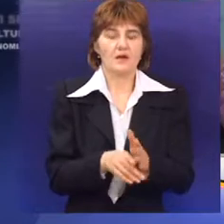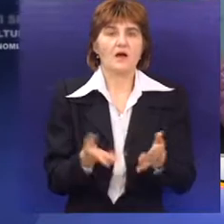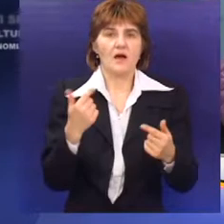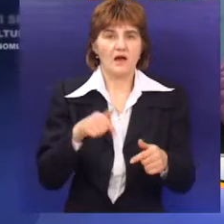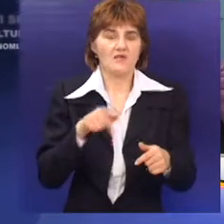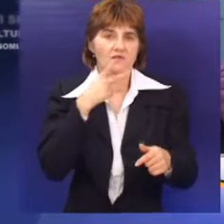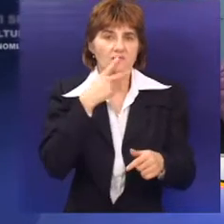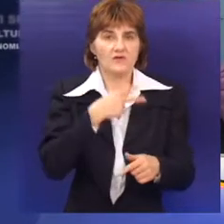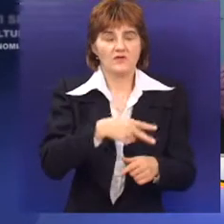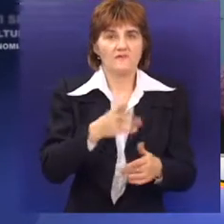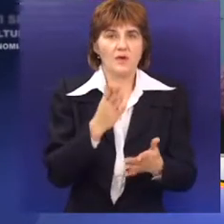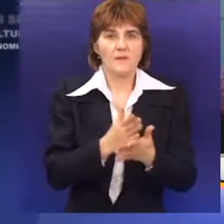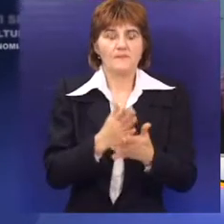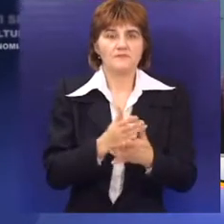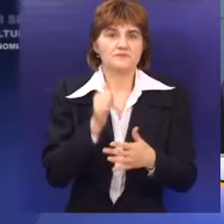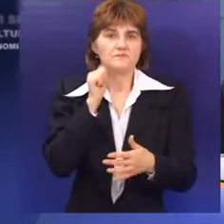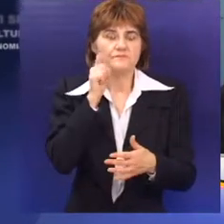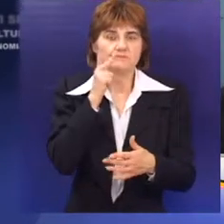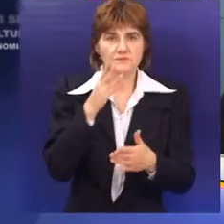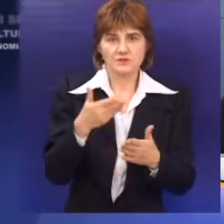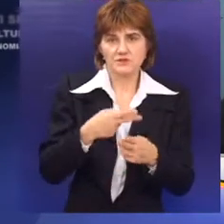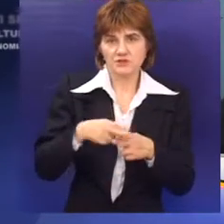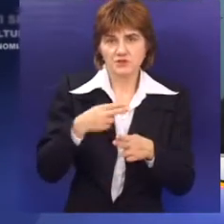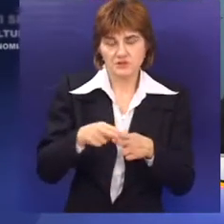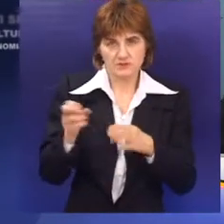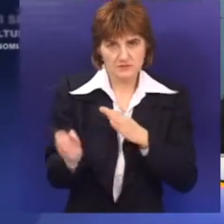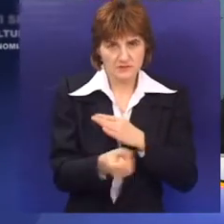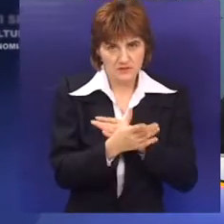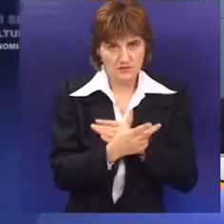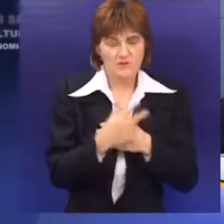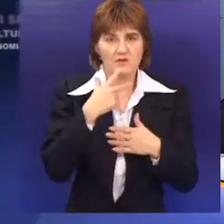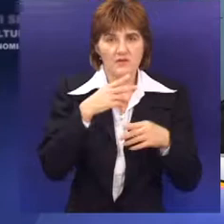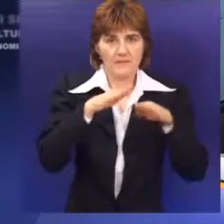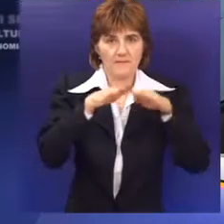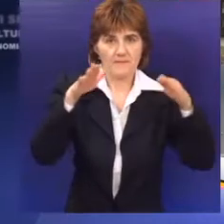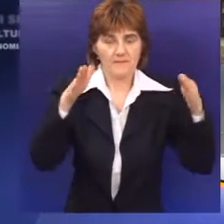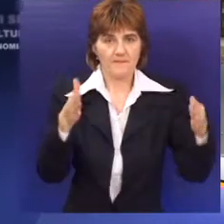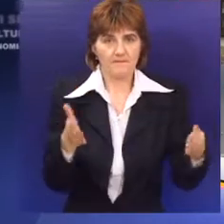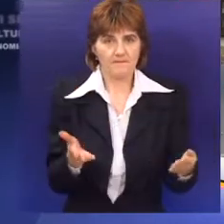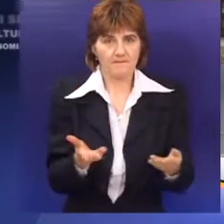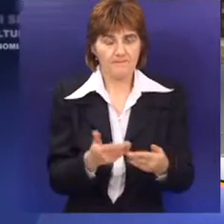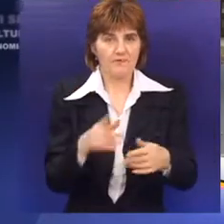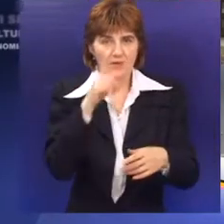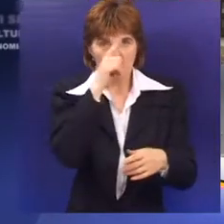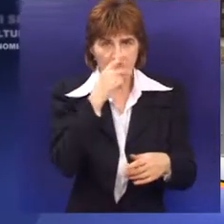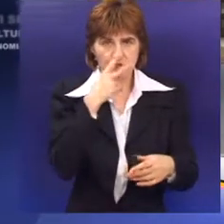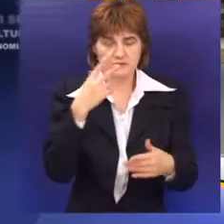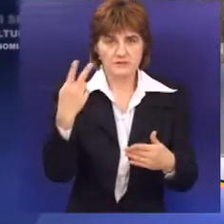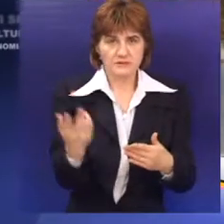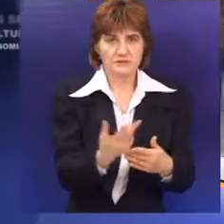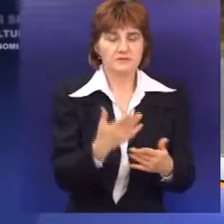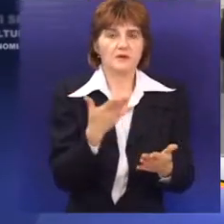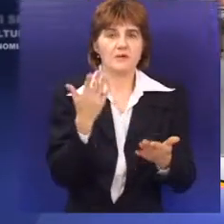sa čistoćom koje će prazniti posute iz ekotački. Kada se projekat završi, posude će da pređu vlasništvo lokalne samoprave.